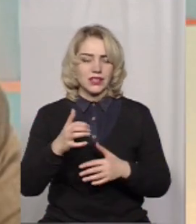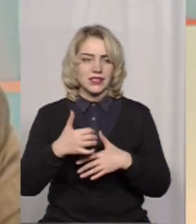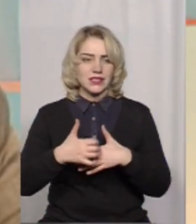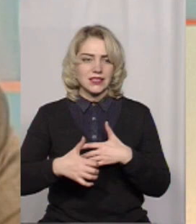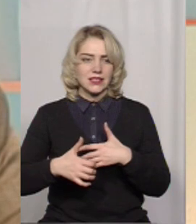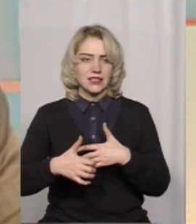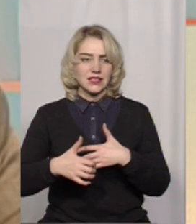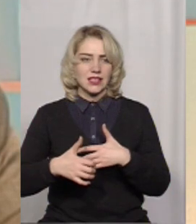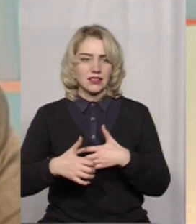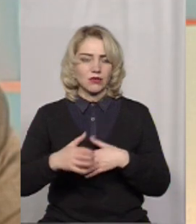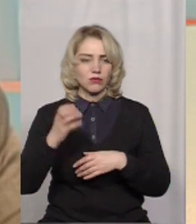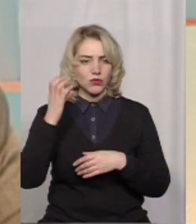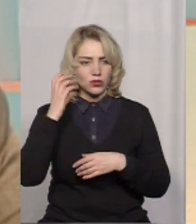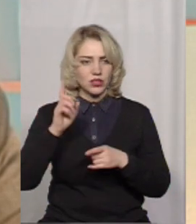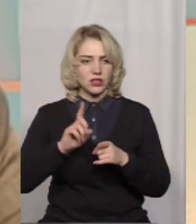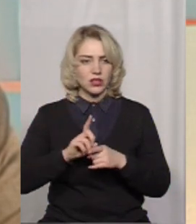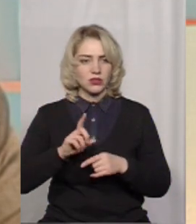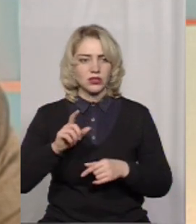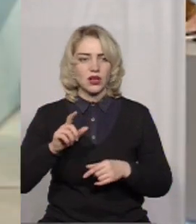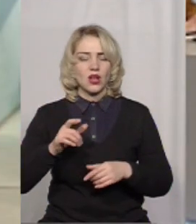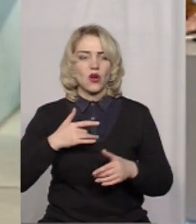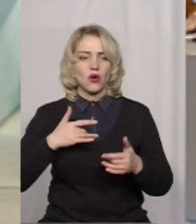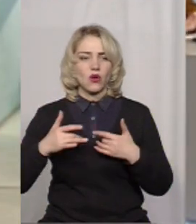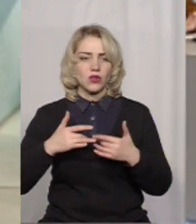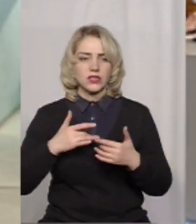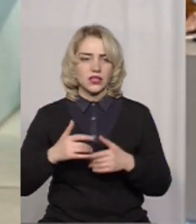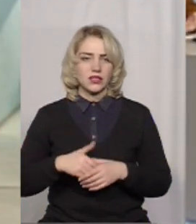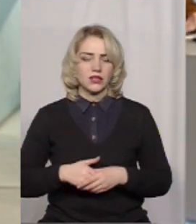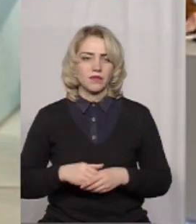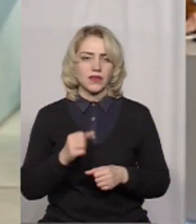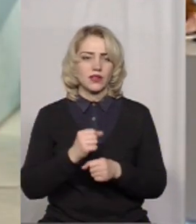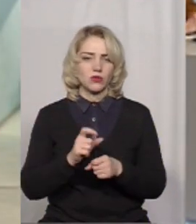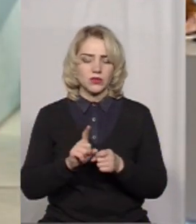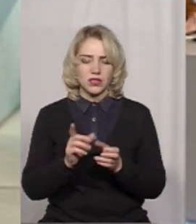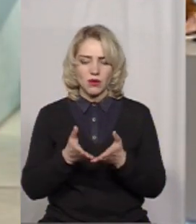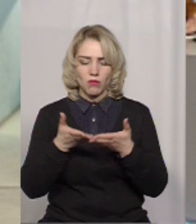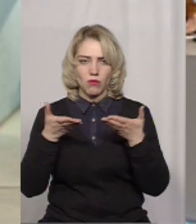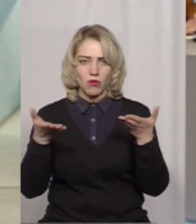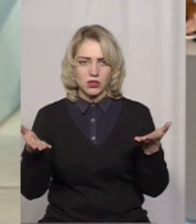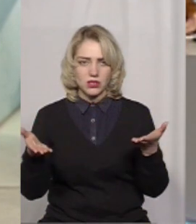можливості послухати також концерт. Це робиться помост, робиться для них